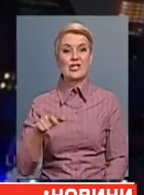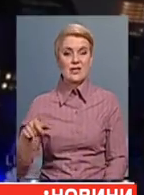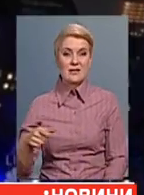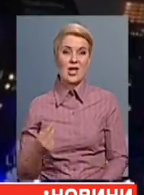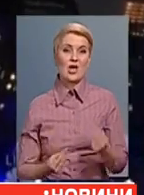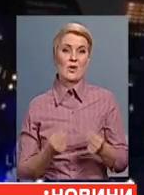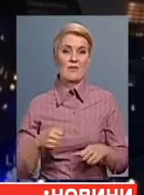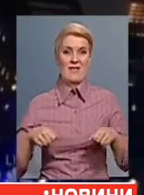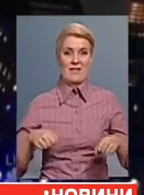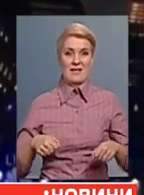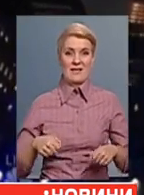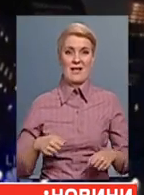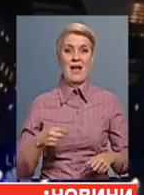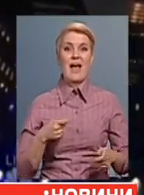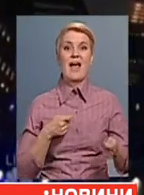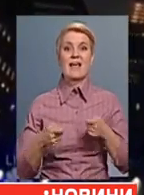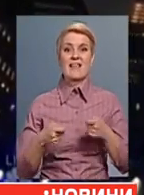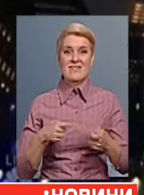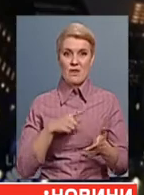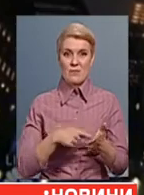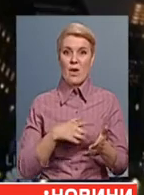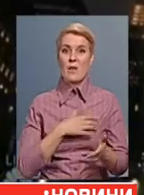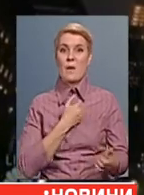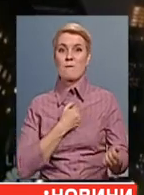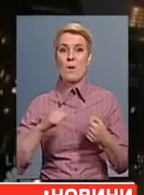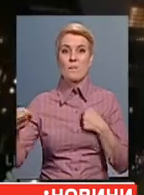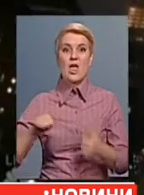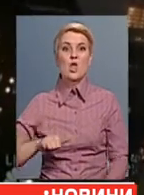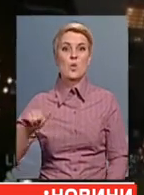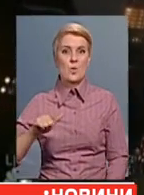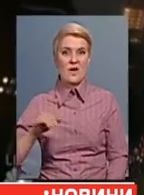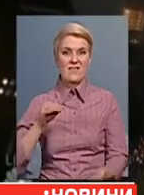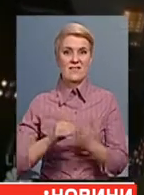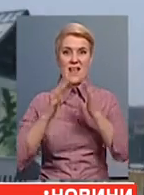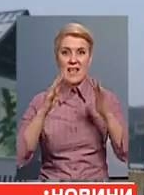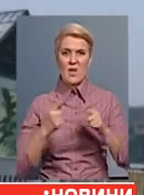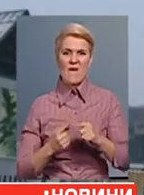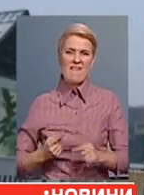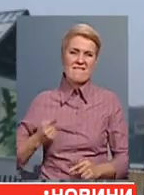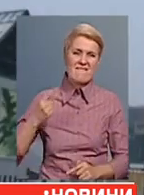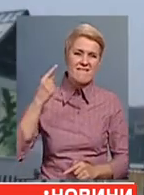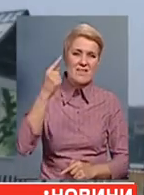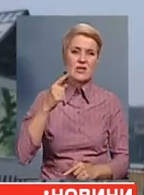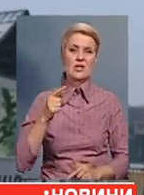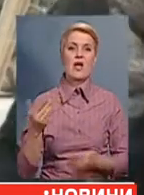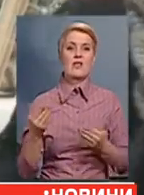хотіло побити рекорд Нью-Йорка, встановивши ялинку вищу, ніж на Манхеттені. Тамтешня завишки 28